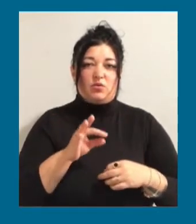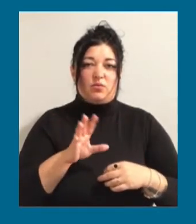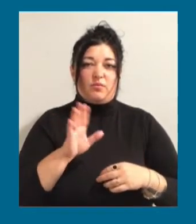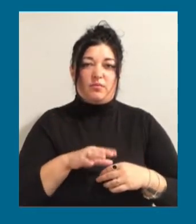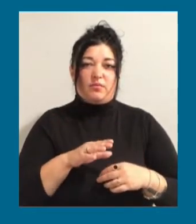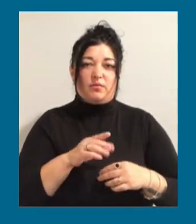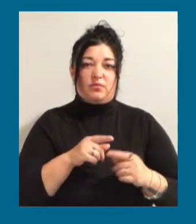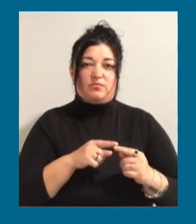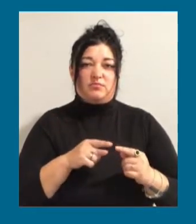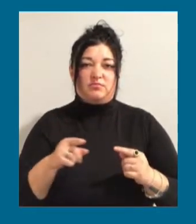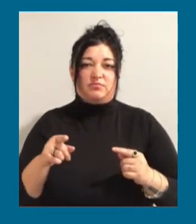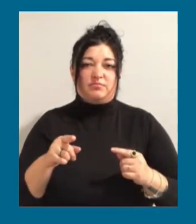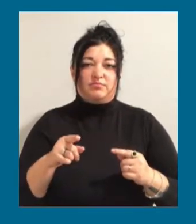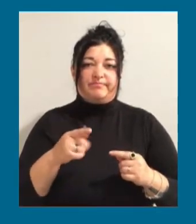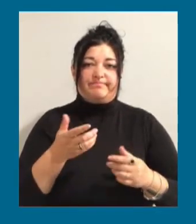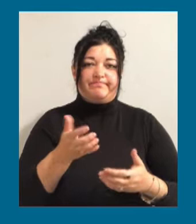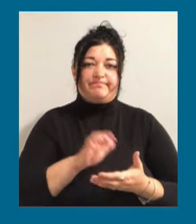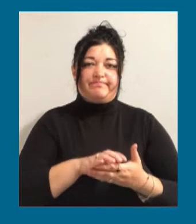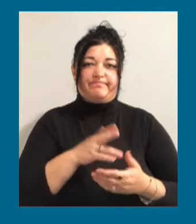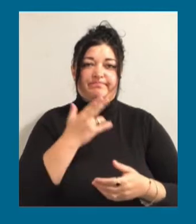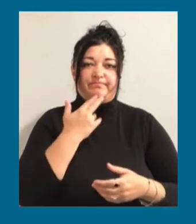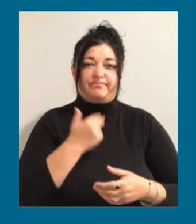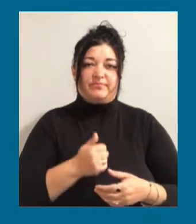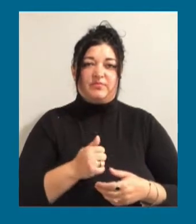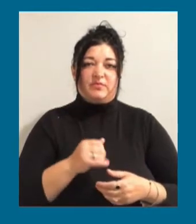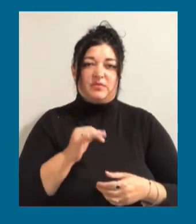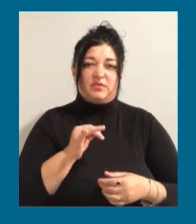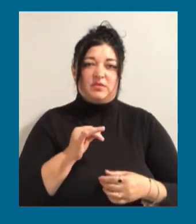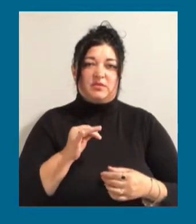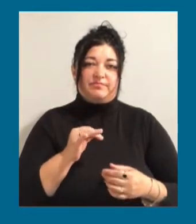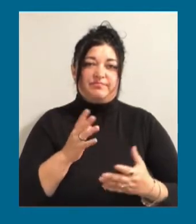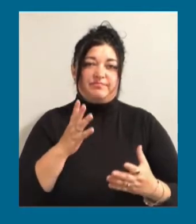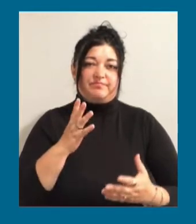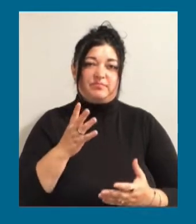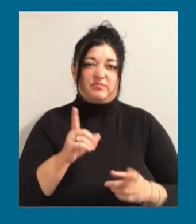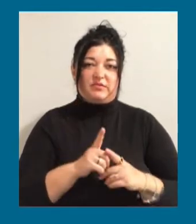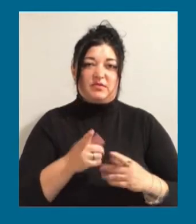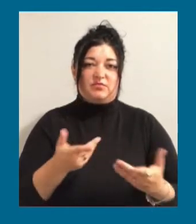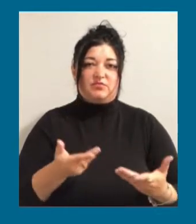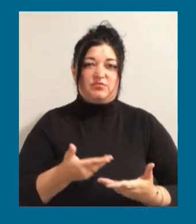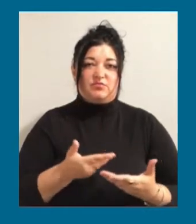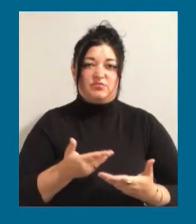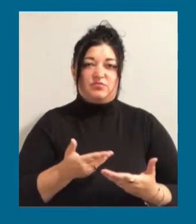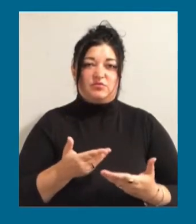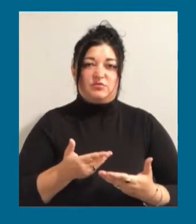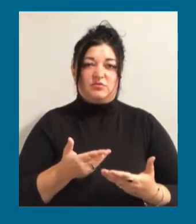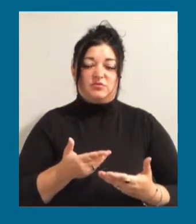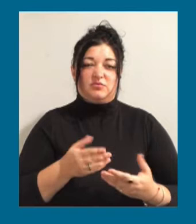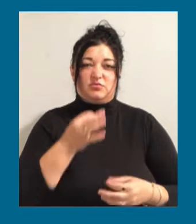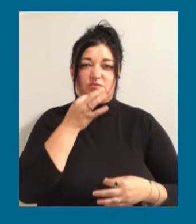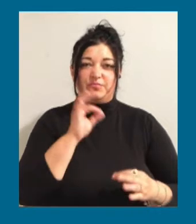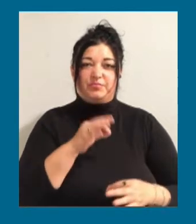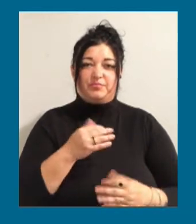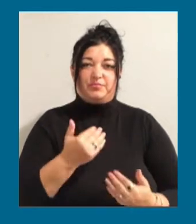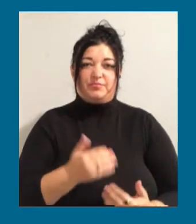родителі йому стали объясняти його необхідність, скажімо так, временого поміщення його в больниці.